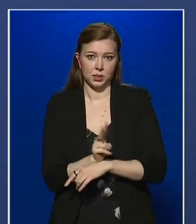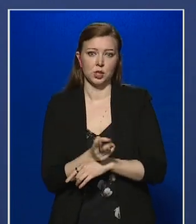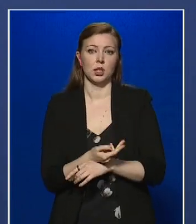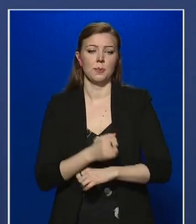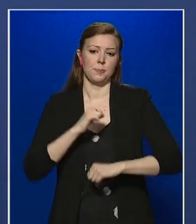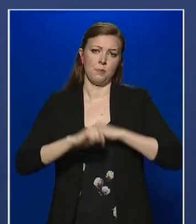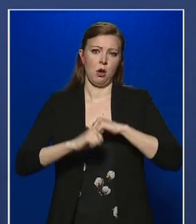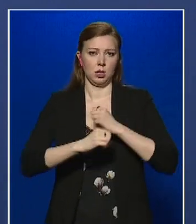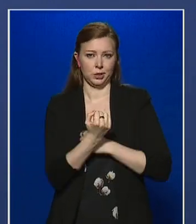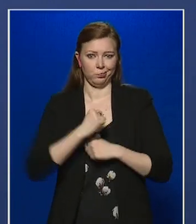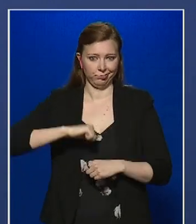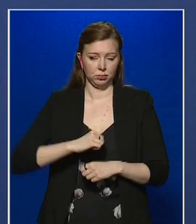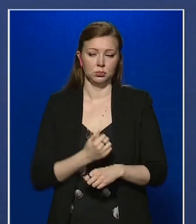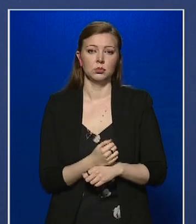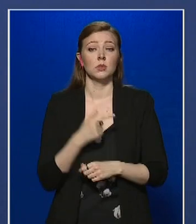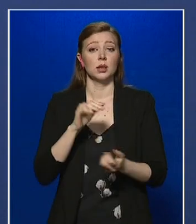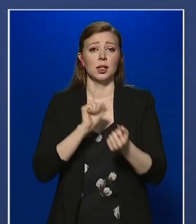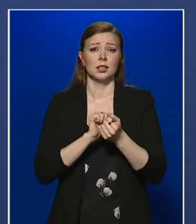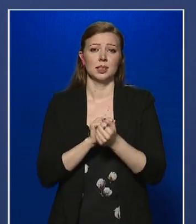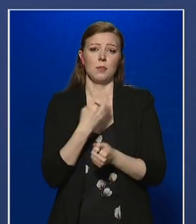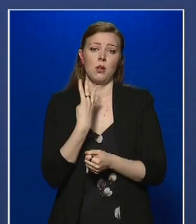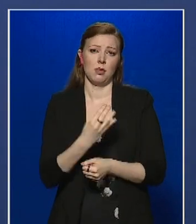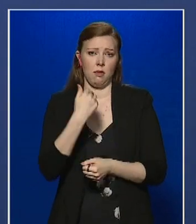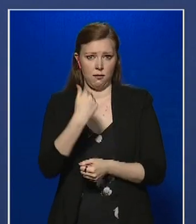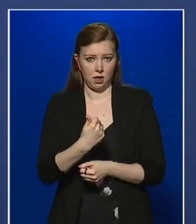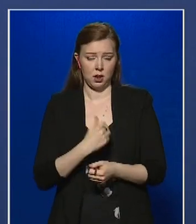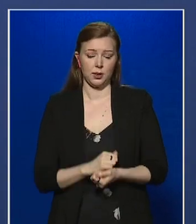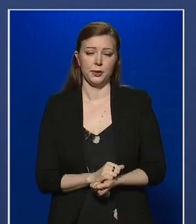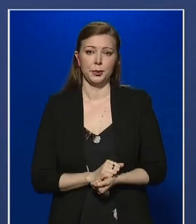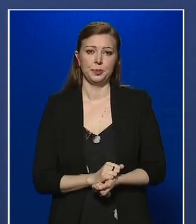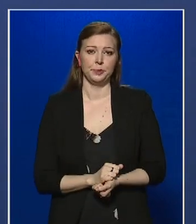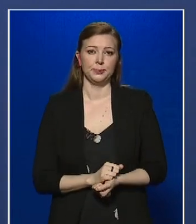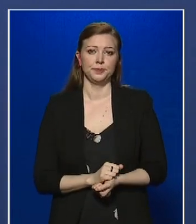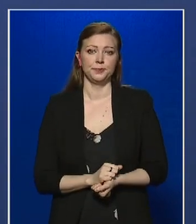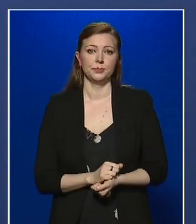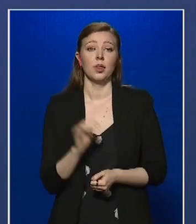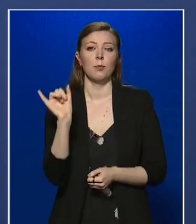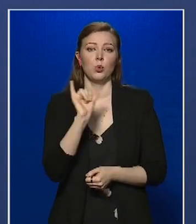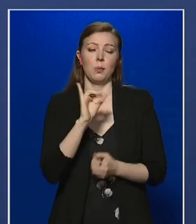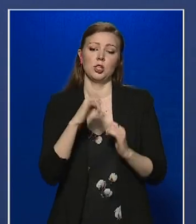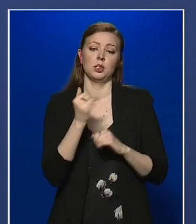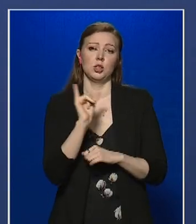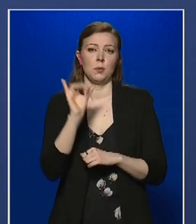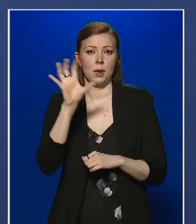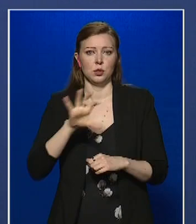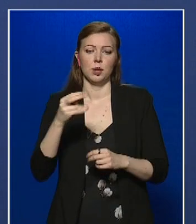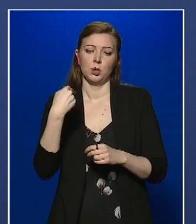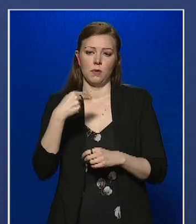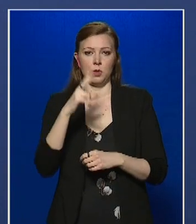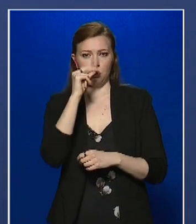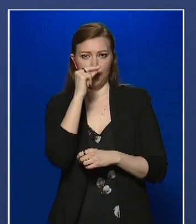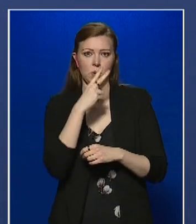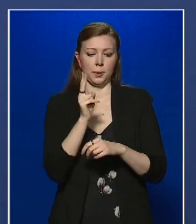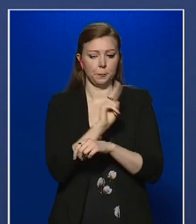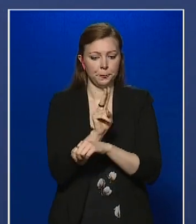során magatartásszegést, ezeknek a száma 41. Budapesten és Pest megyében továbbra is rendőreink